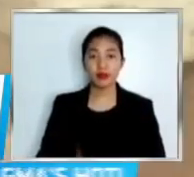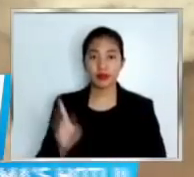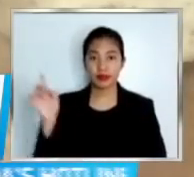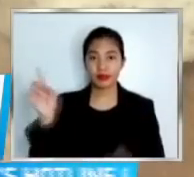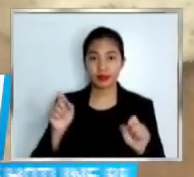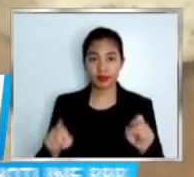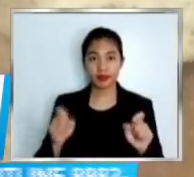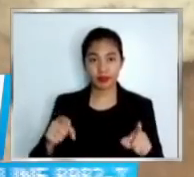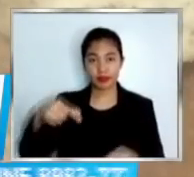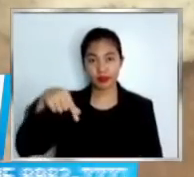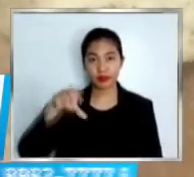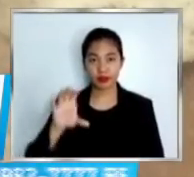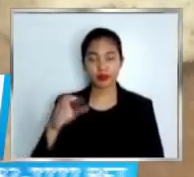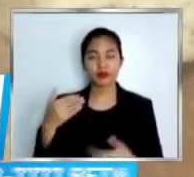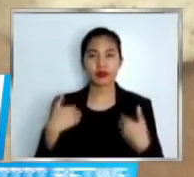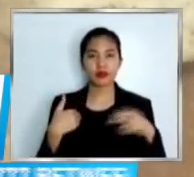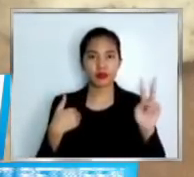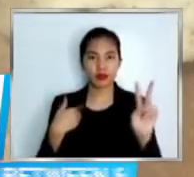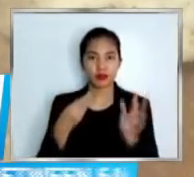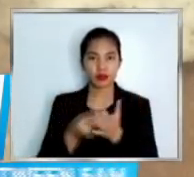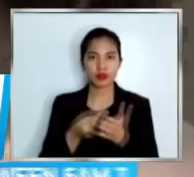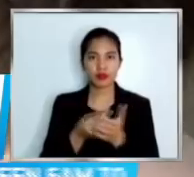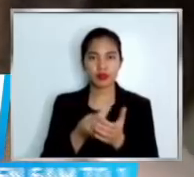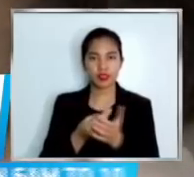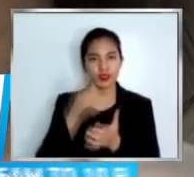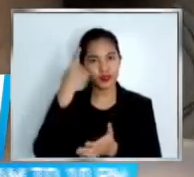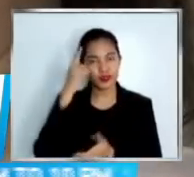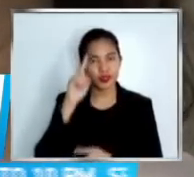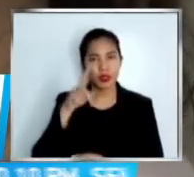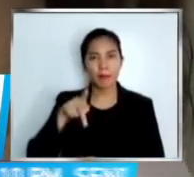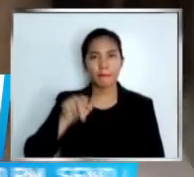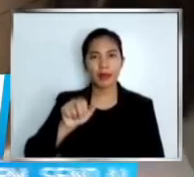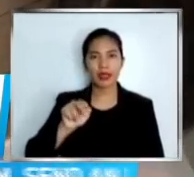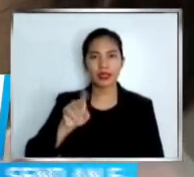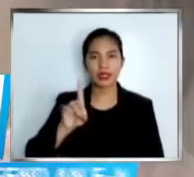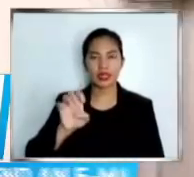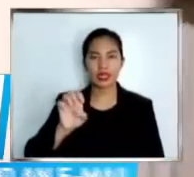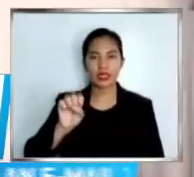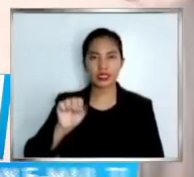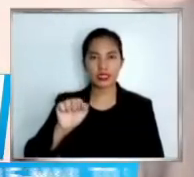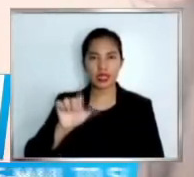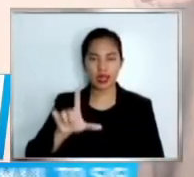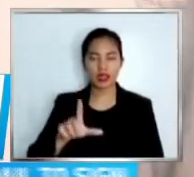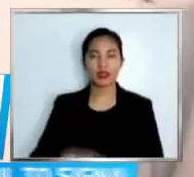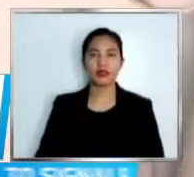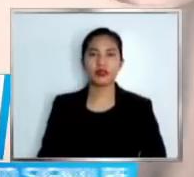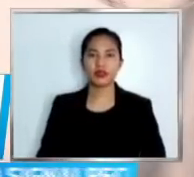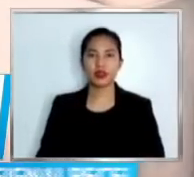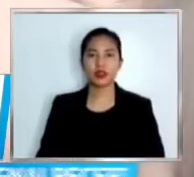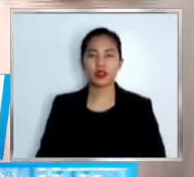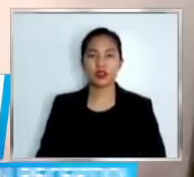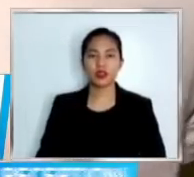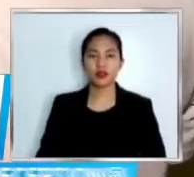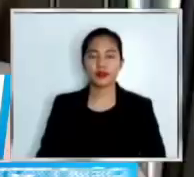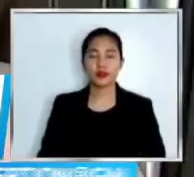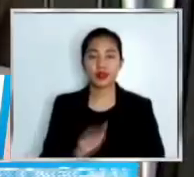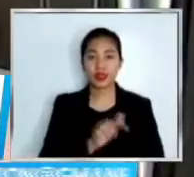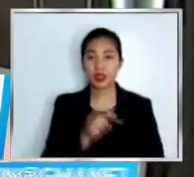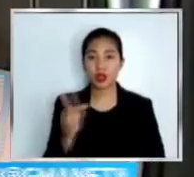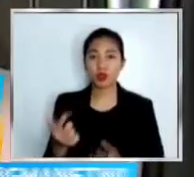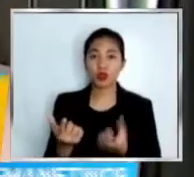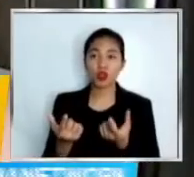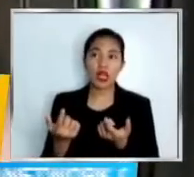nasa 2 piso kada piraso ang benta sa pandesal. Para hindi magtaas ng presyo, binawasan na lang ang timbang ng pandesal.